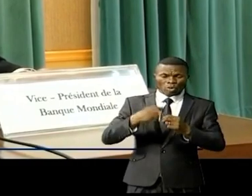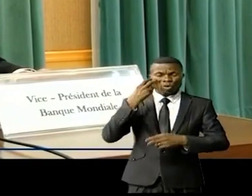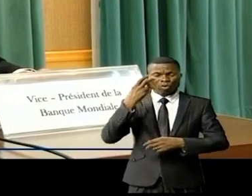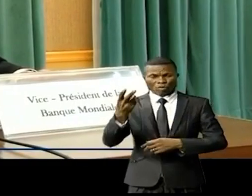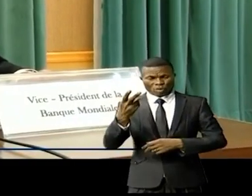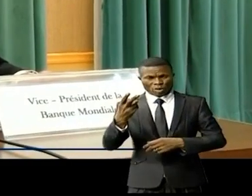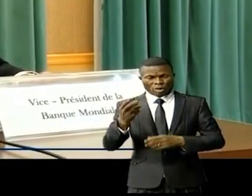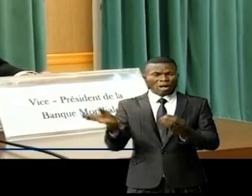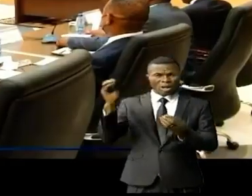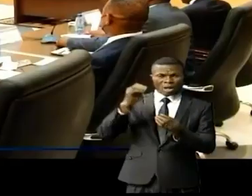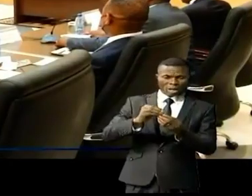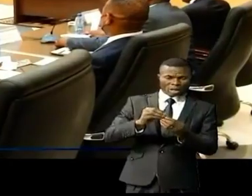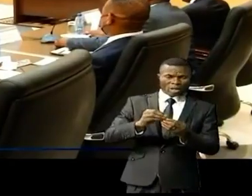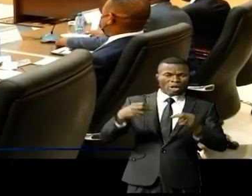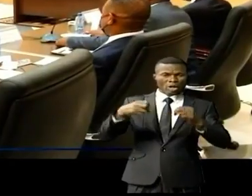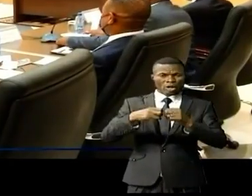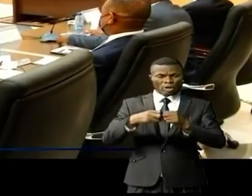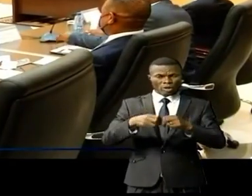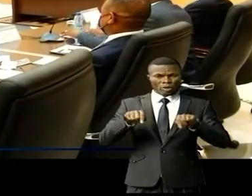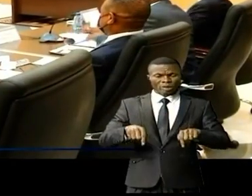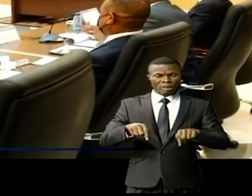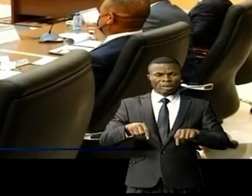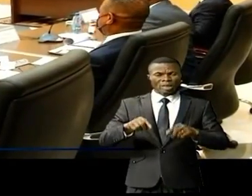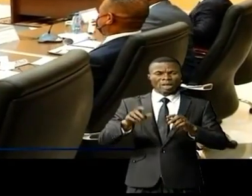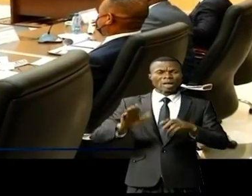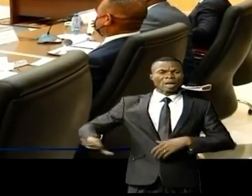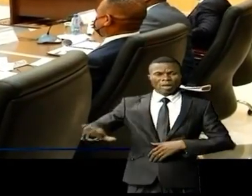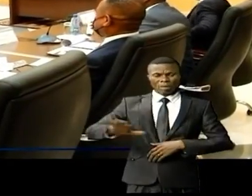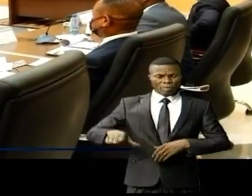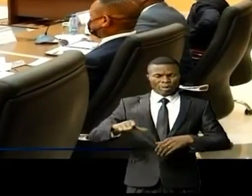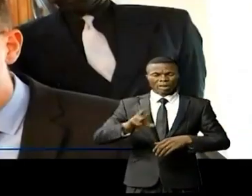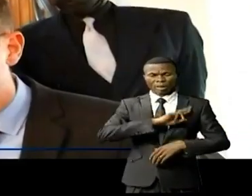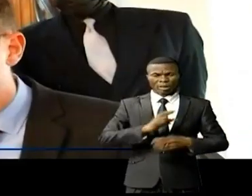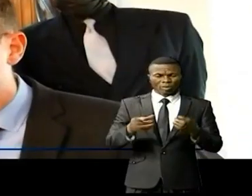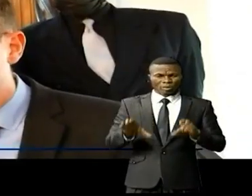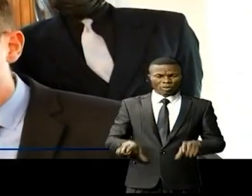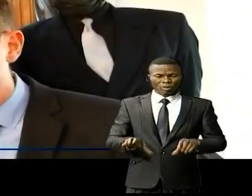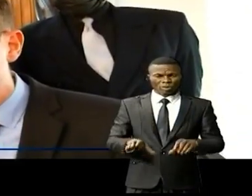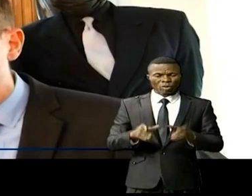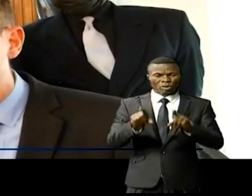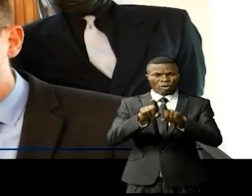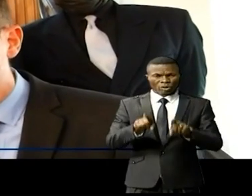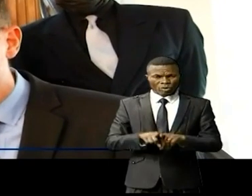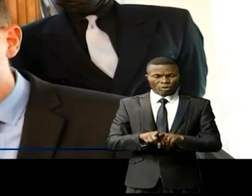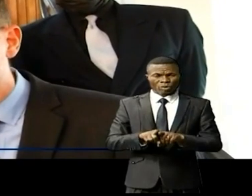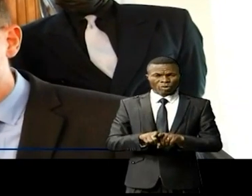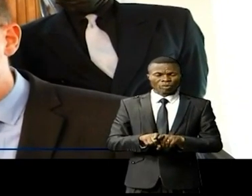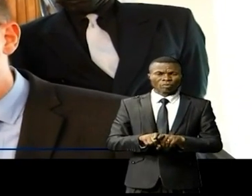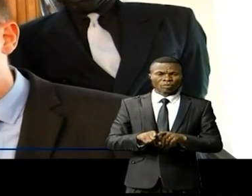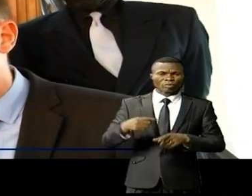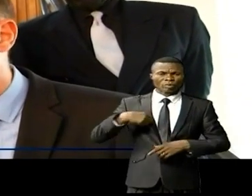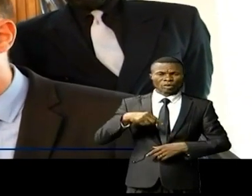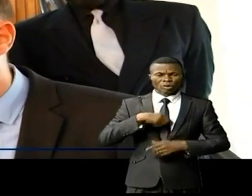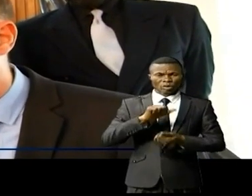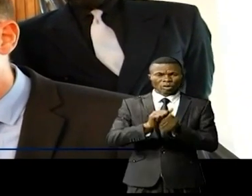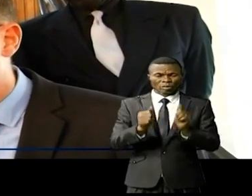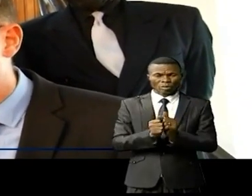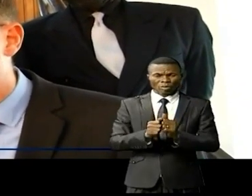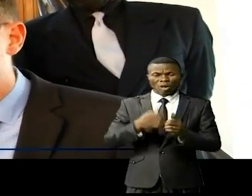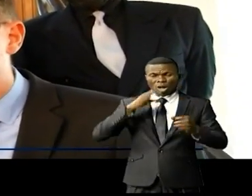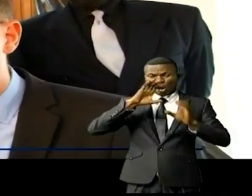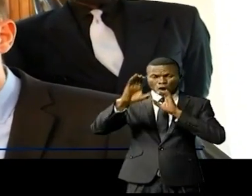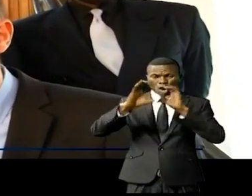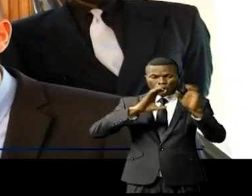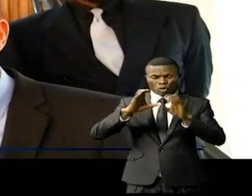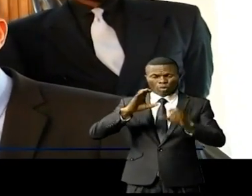que l'on peut augmenter le taux d'électrification de la DRC. Et également, sur les secteurs de télécommunication,